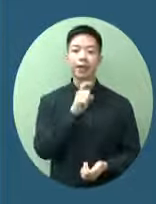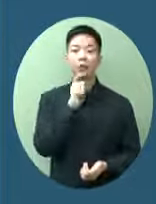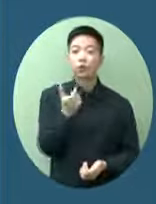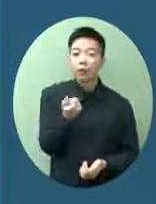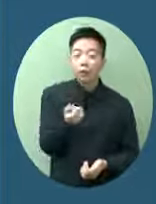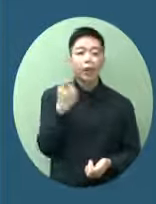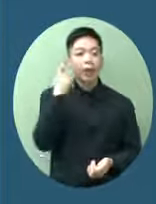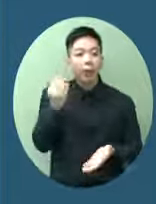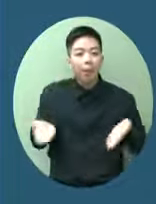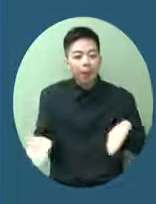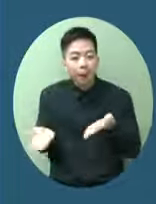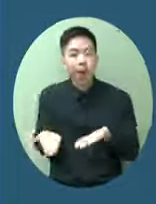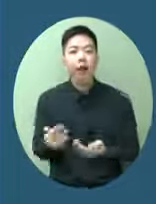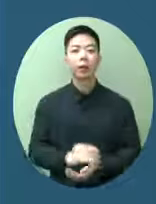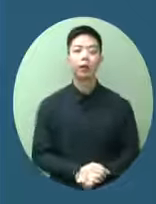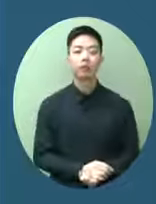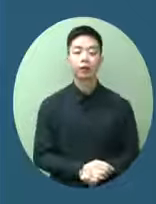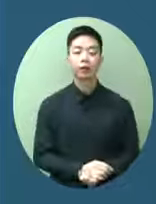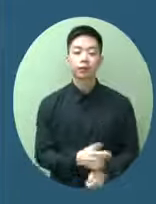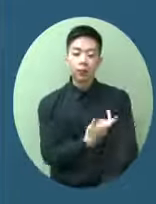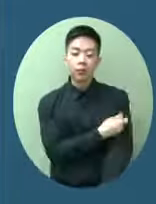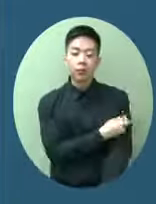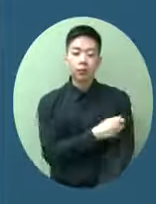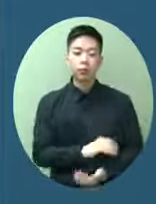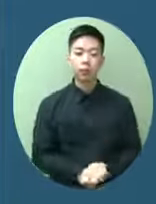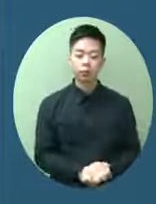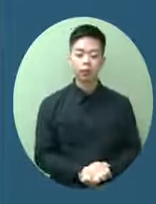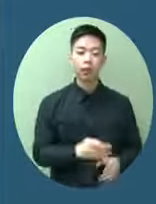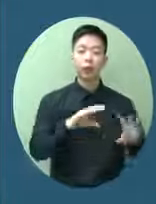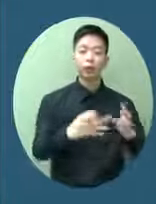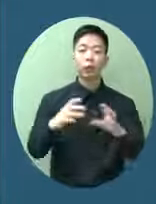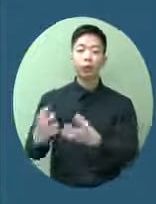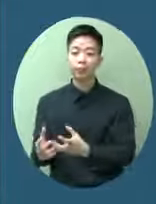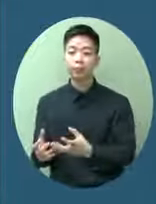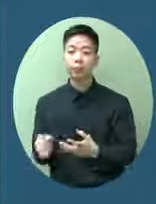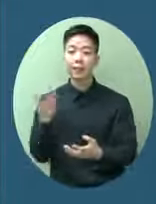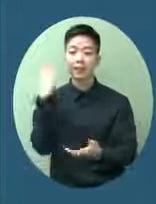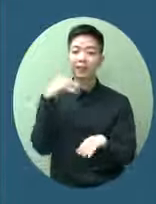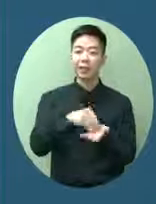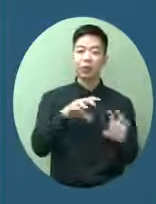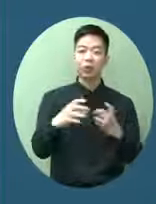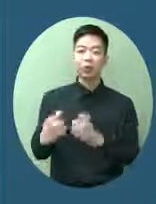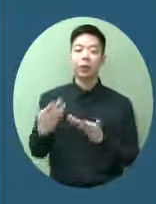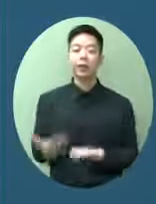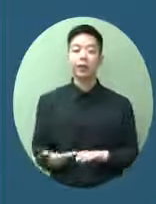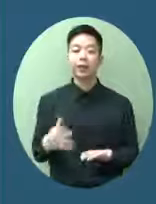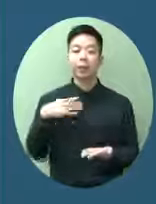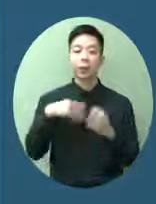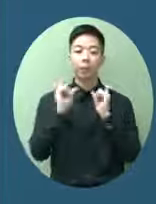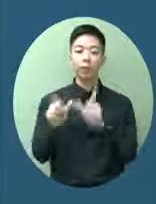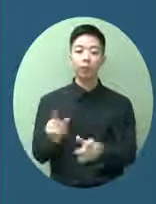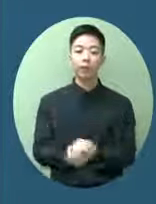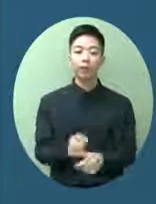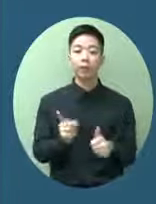作用這幾個組群我今天跟大家交代一下他們的成績都是以手針來計算的